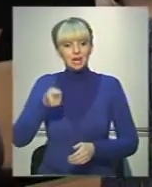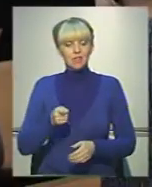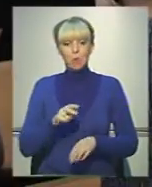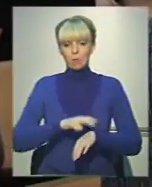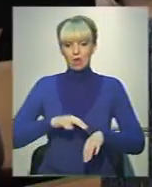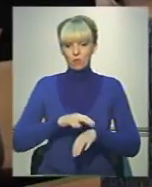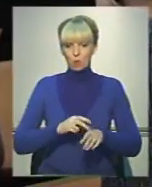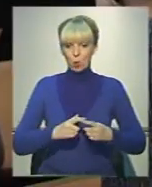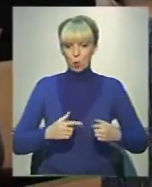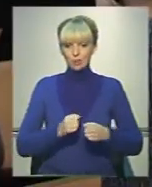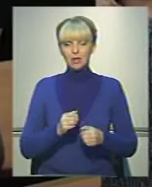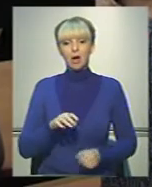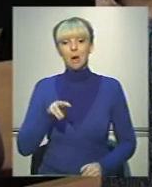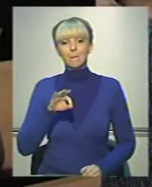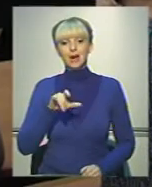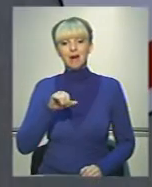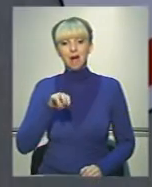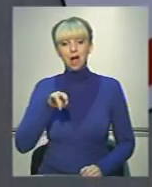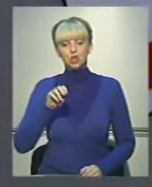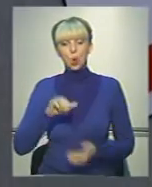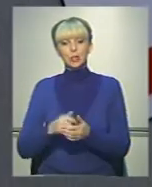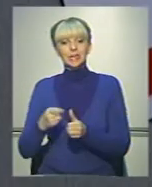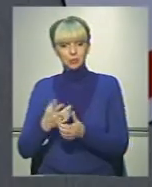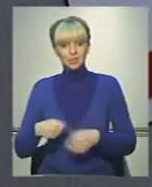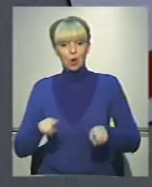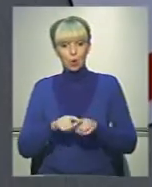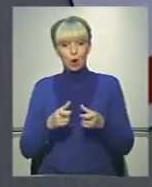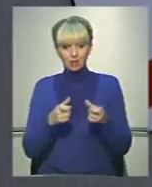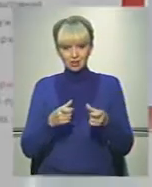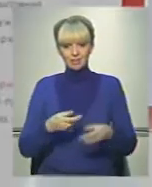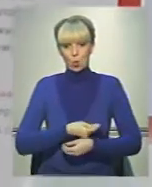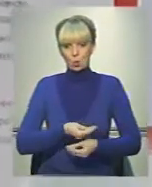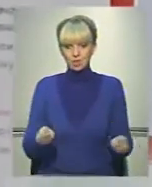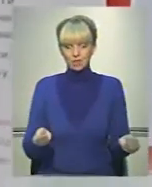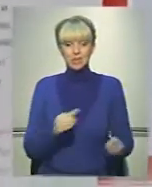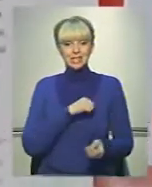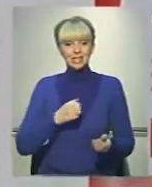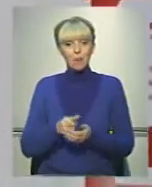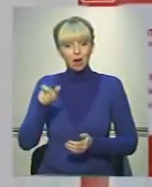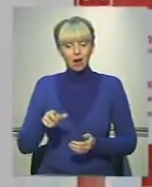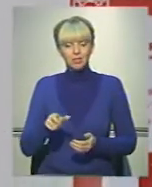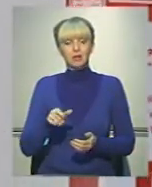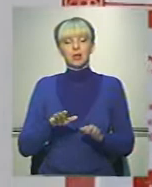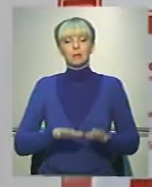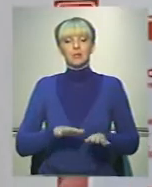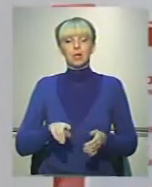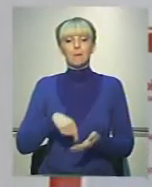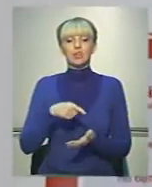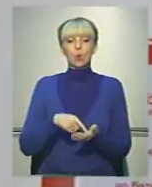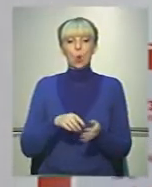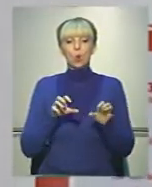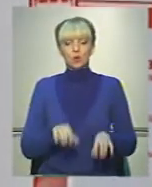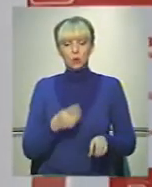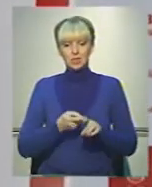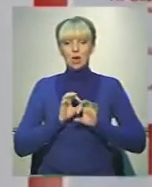правоохоронних органів на пана Михалішина, від імені якого такі картки роздавали. Сам кандидат на посаду чернівецького міського голови